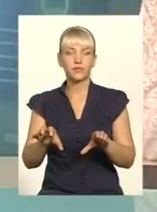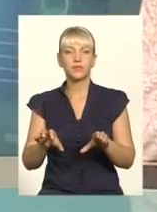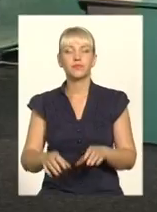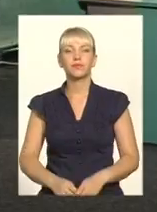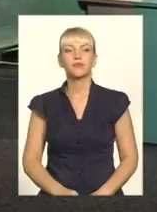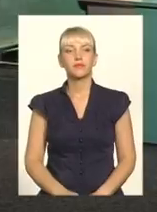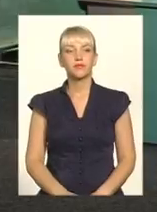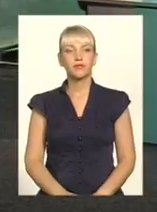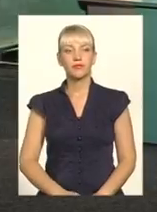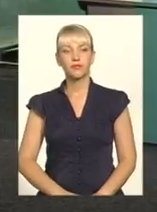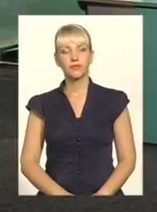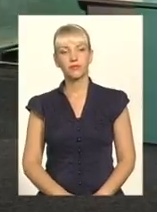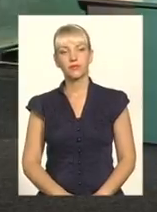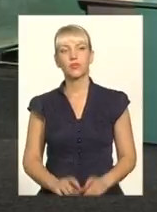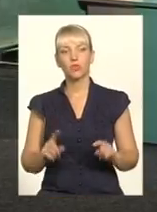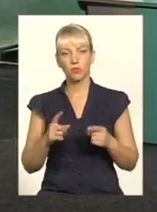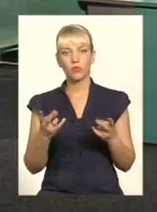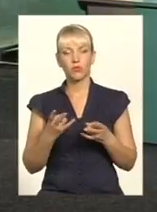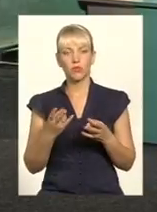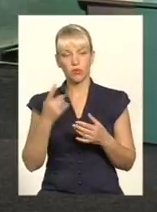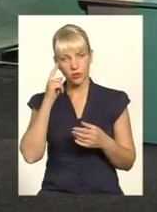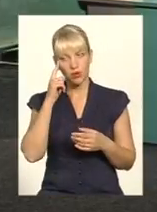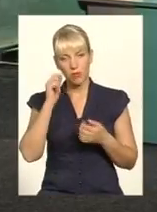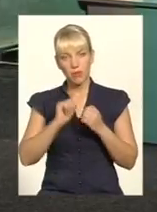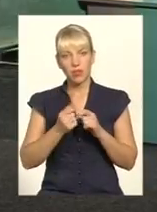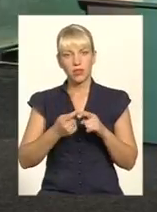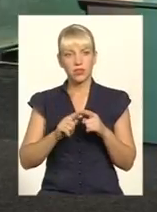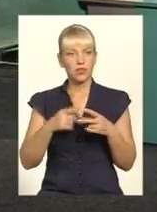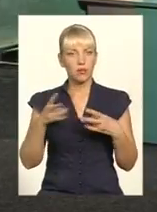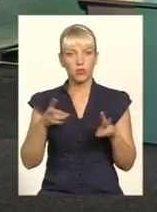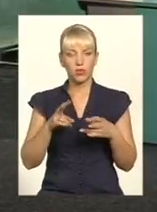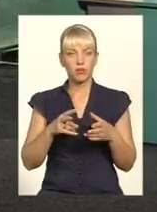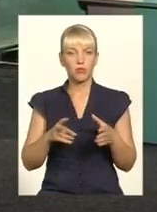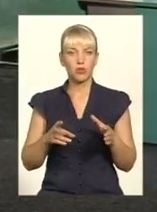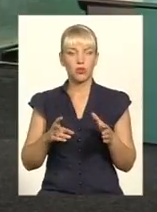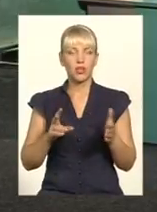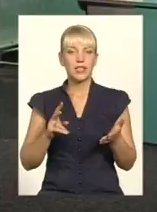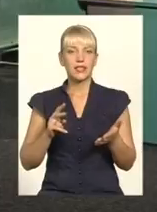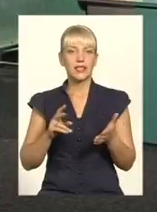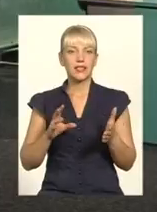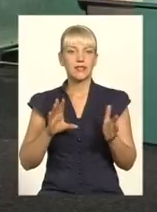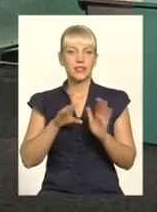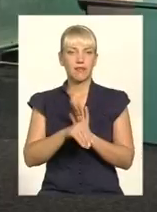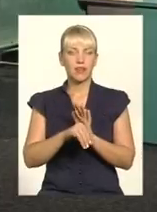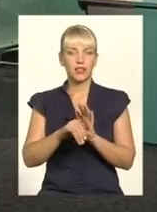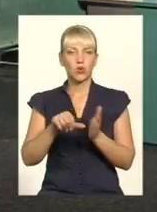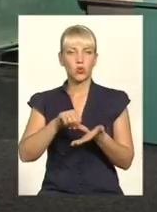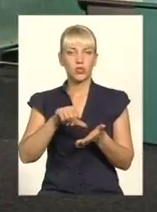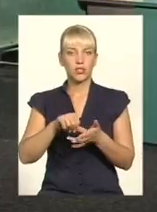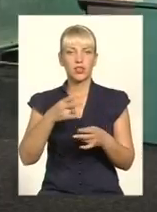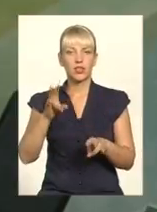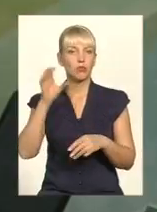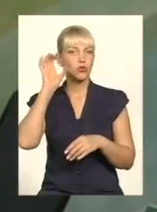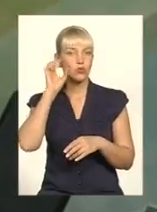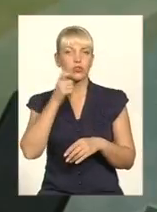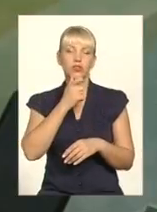правопорядок. Тому ми провинні про це пам'ятати. Не потрібно ставати учасником, не потрібно дослухатися, що там таке говорить,